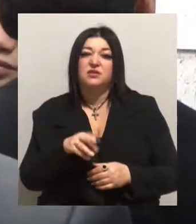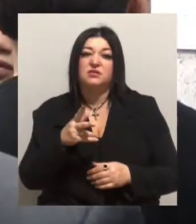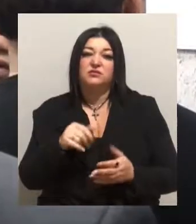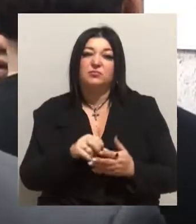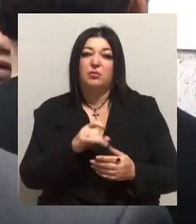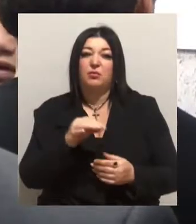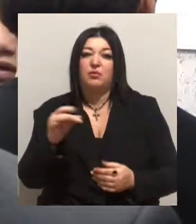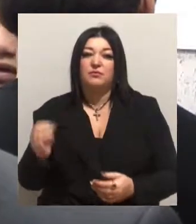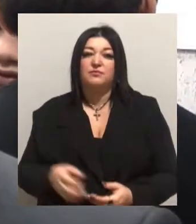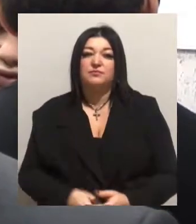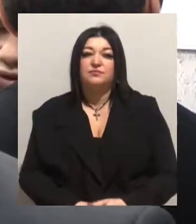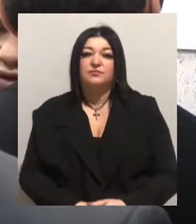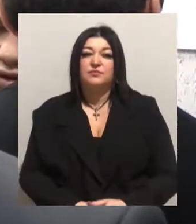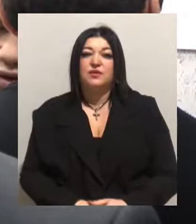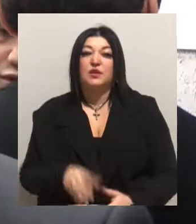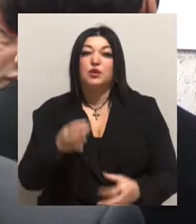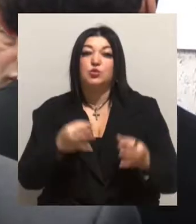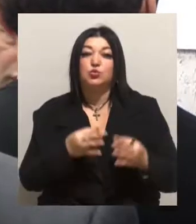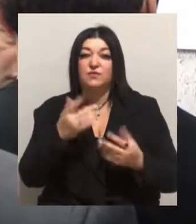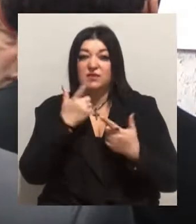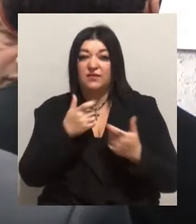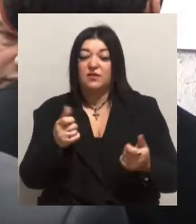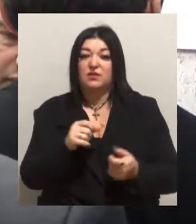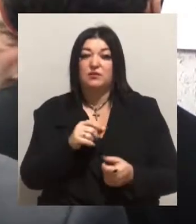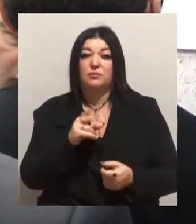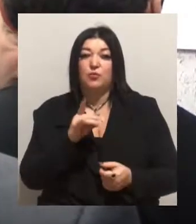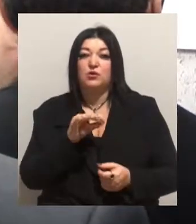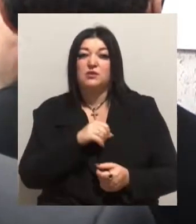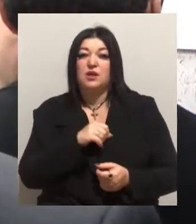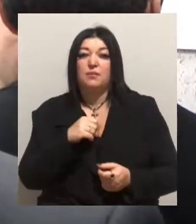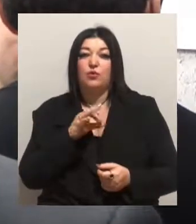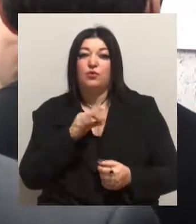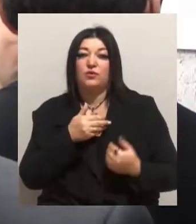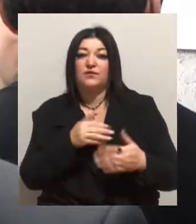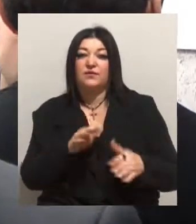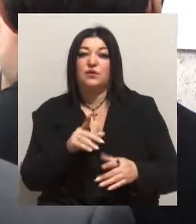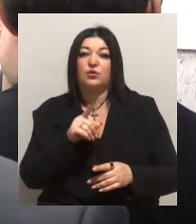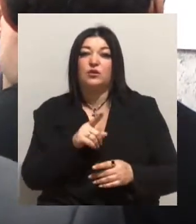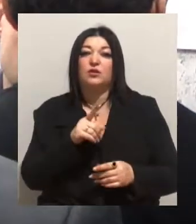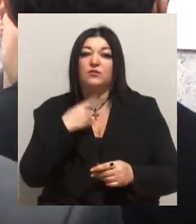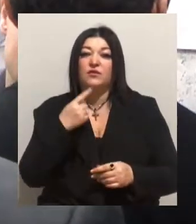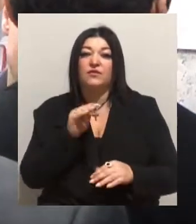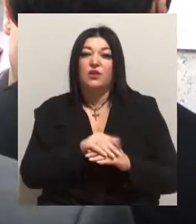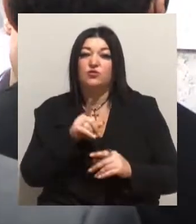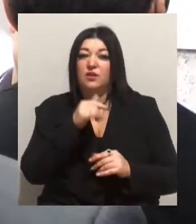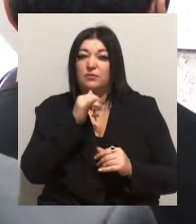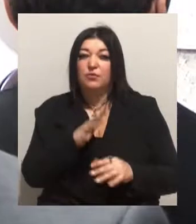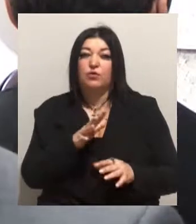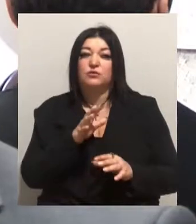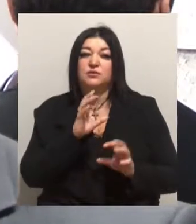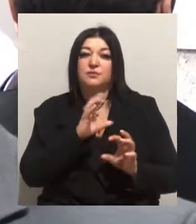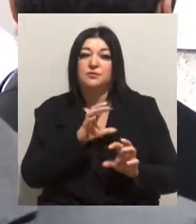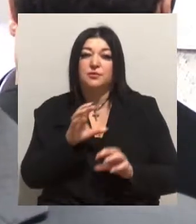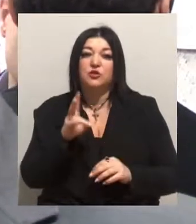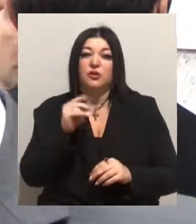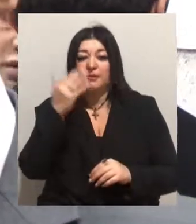Двоє із цих суддів заявили заяву про самовідвід. Тобто вони констатують факт, що вони не можуть забезпечити право сторін на безсторонній та